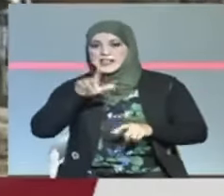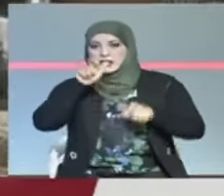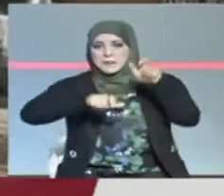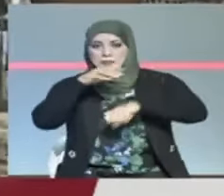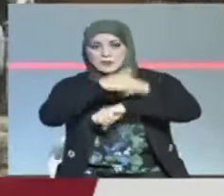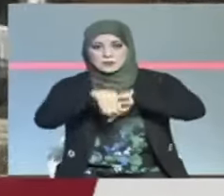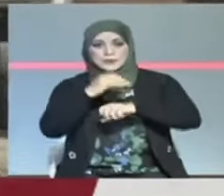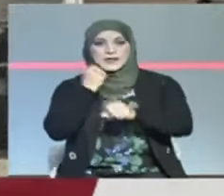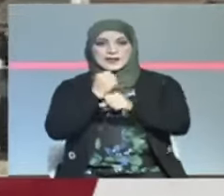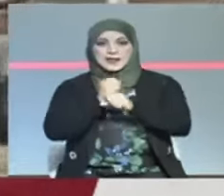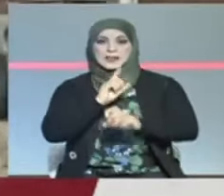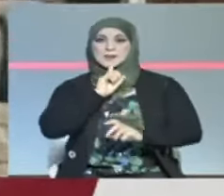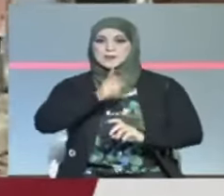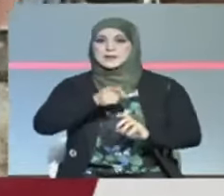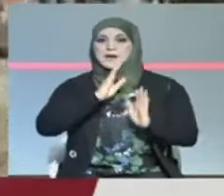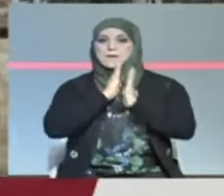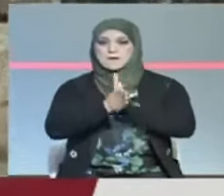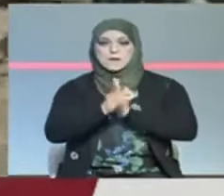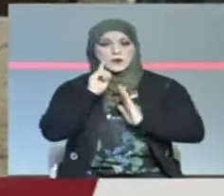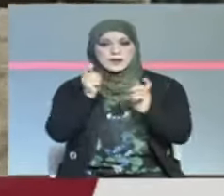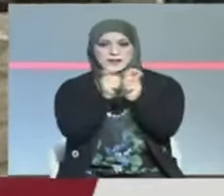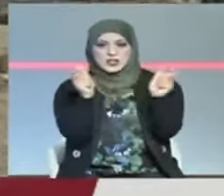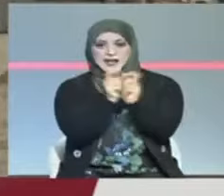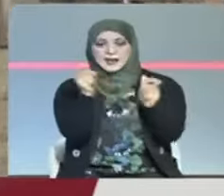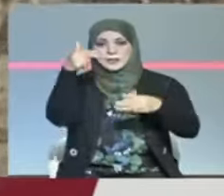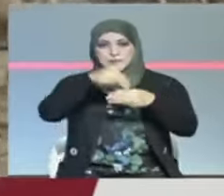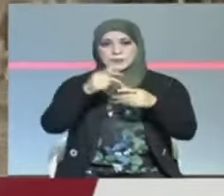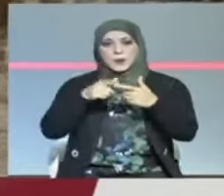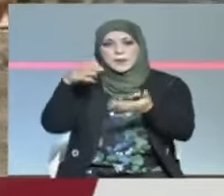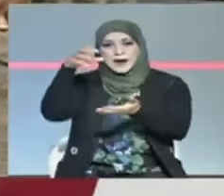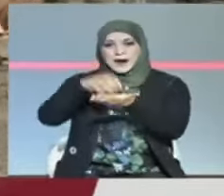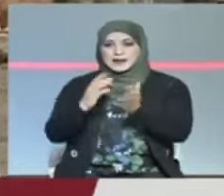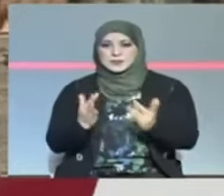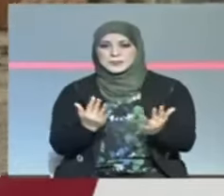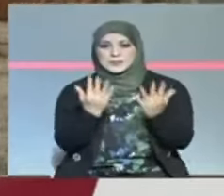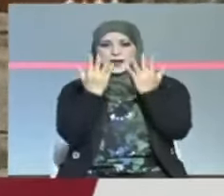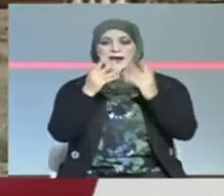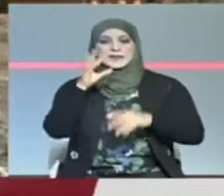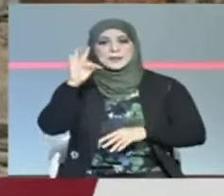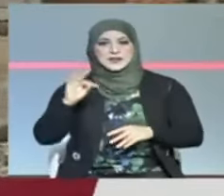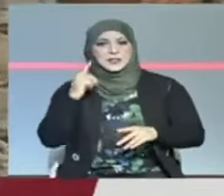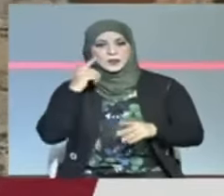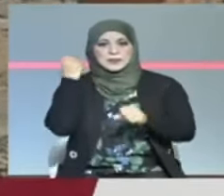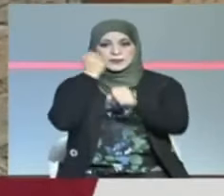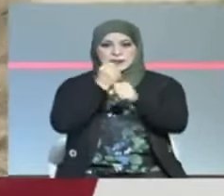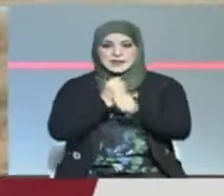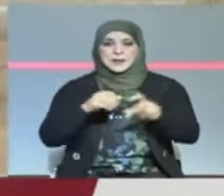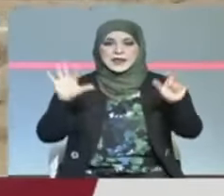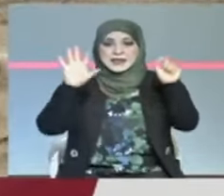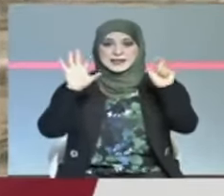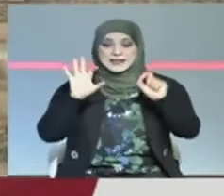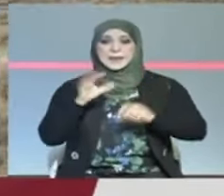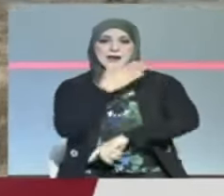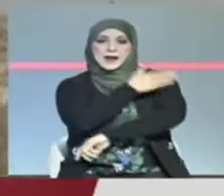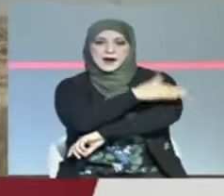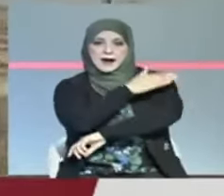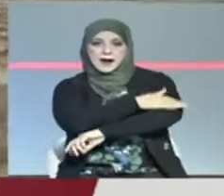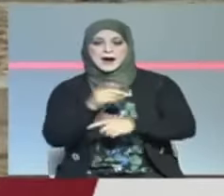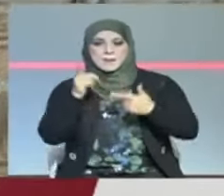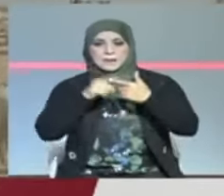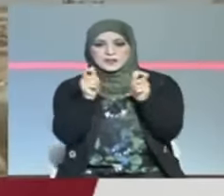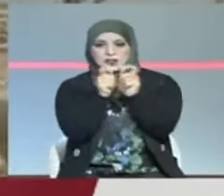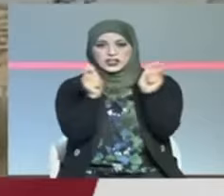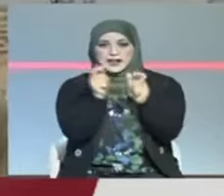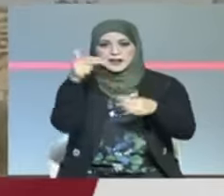بصفقار في الشركات البترولية ومحطة تعبئة الغاز بتطوين انتداب سبعين عاملا وإطارا في الشركات